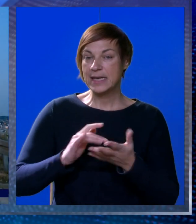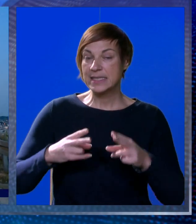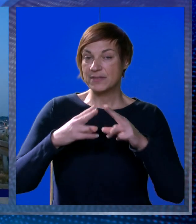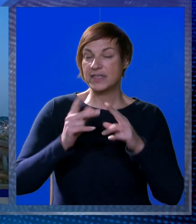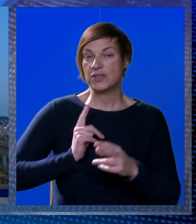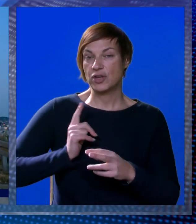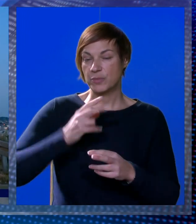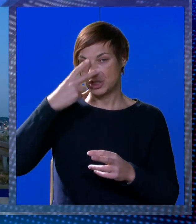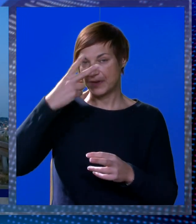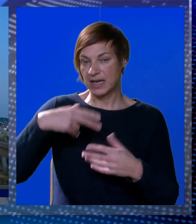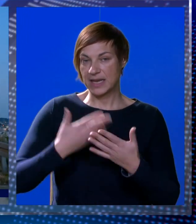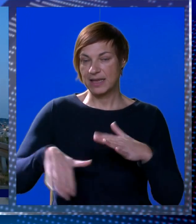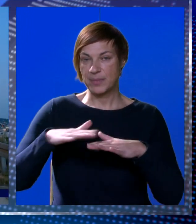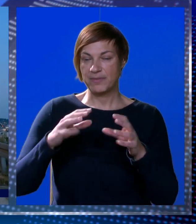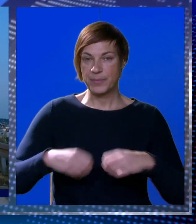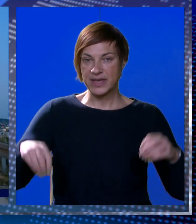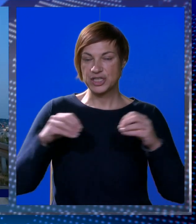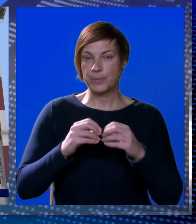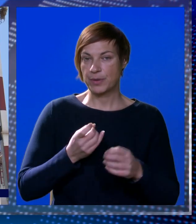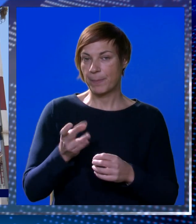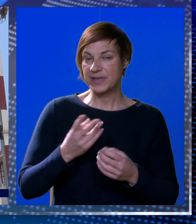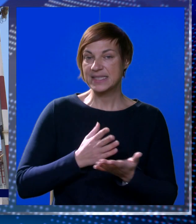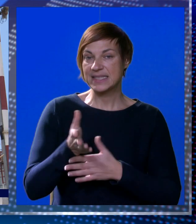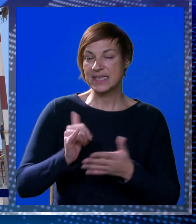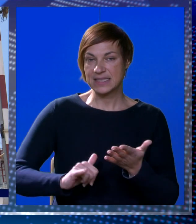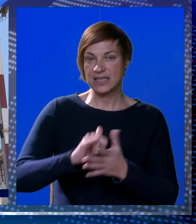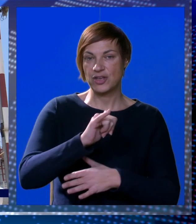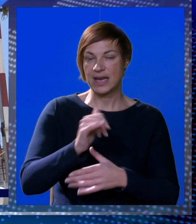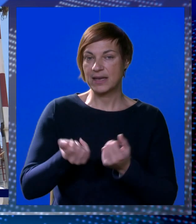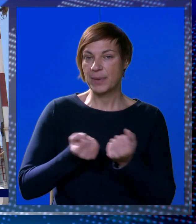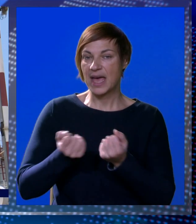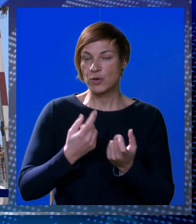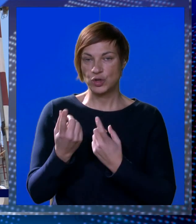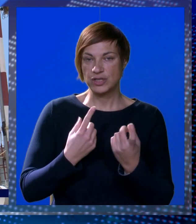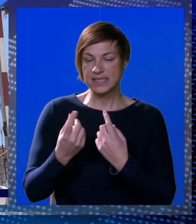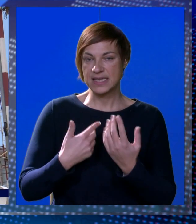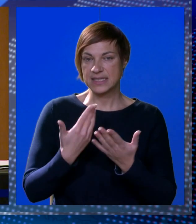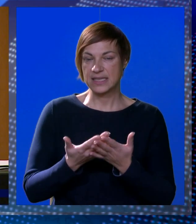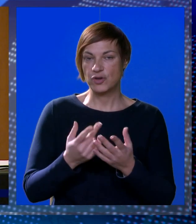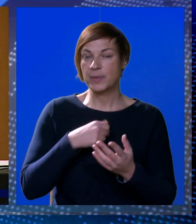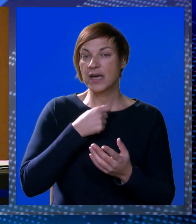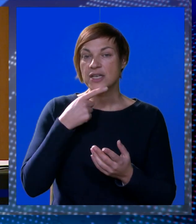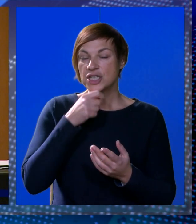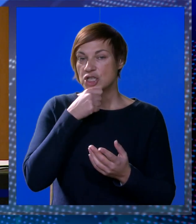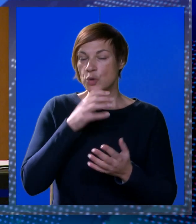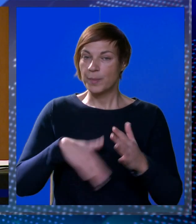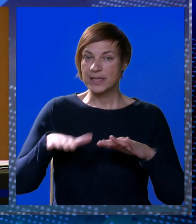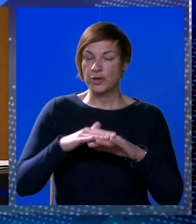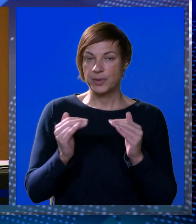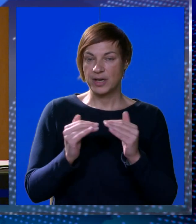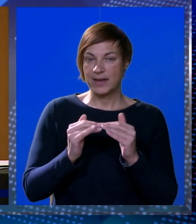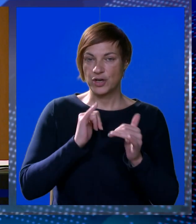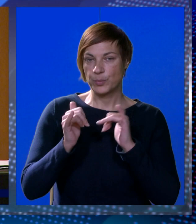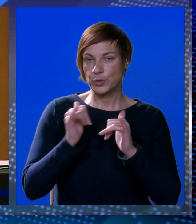S visokim saočekivanjima gleda i prema većim projektima, poput brze ceste do aerodroma ali i auto ceste. To bi nam, kaže župan, bitno